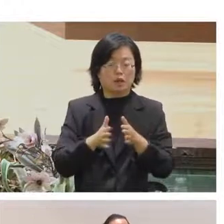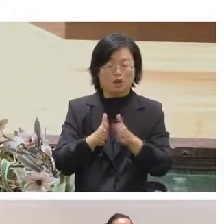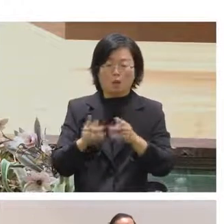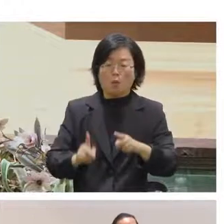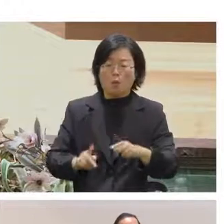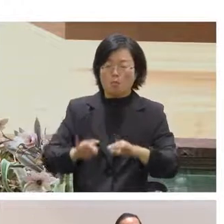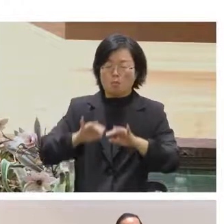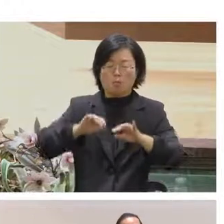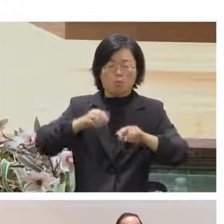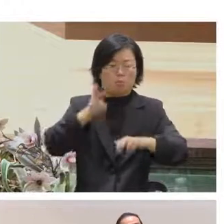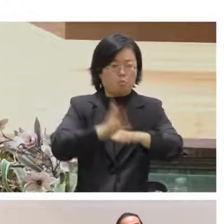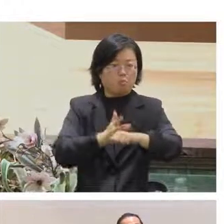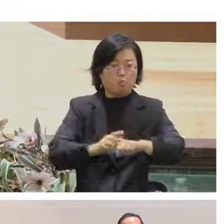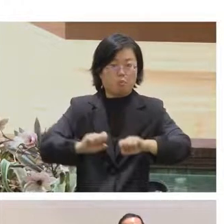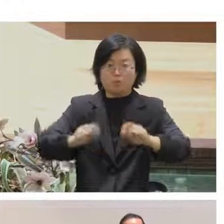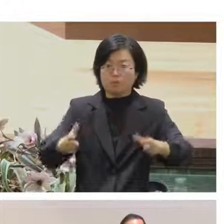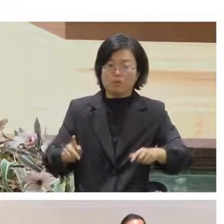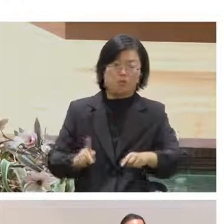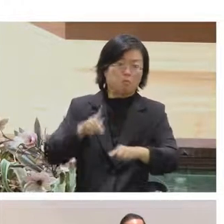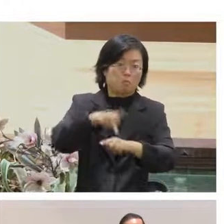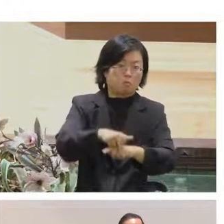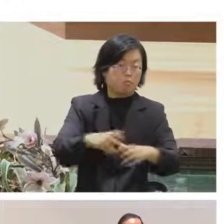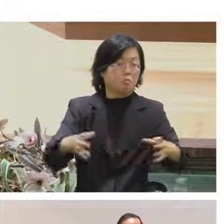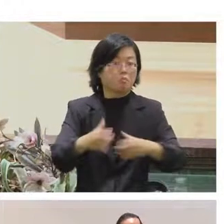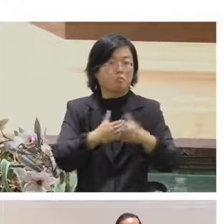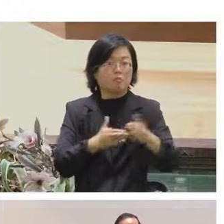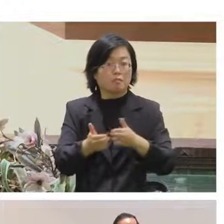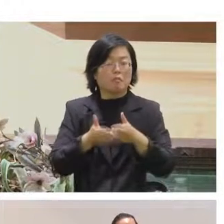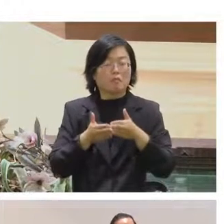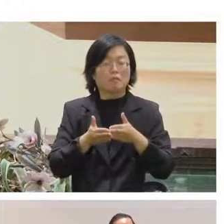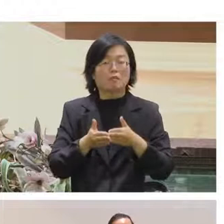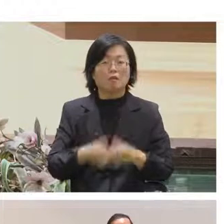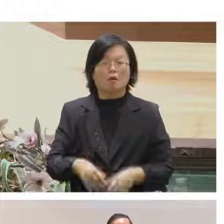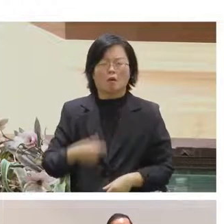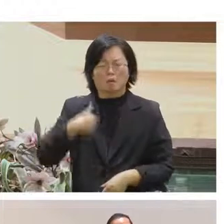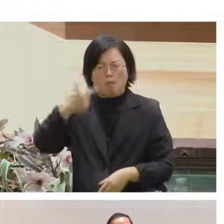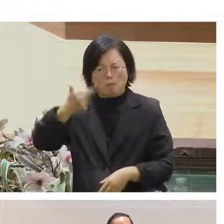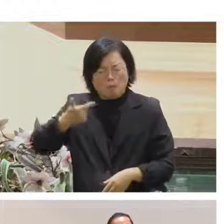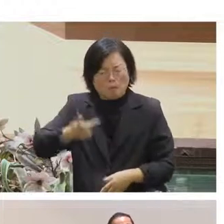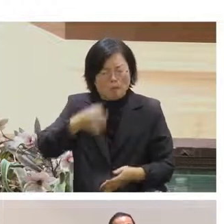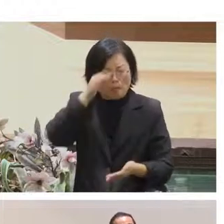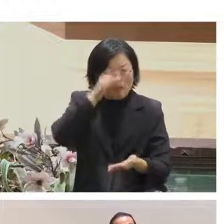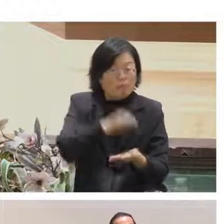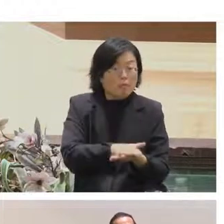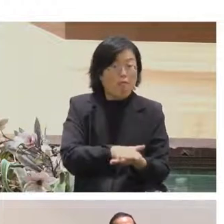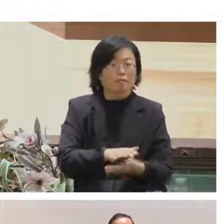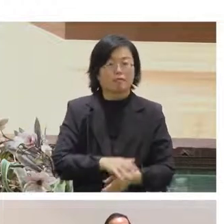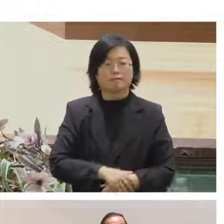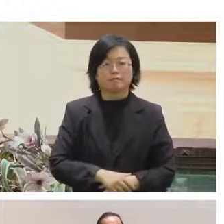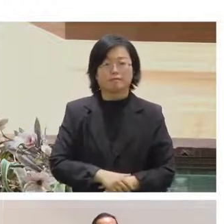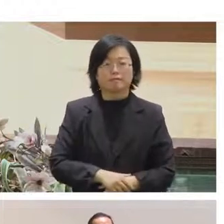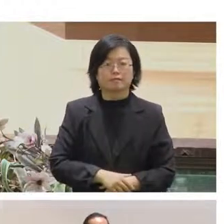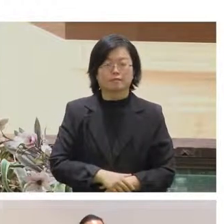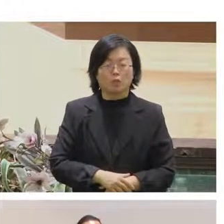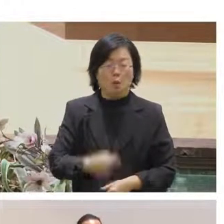領域這條路這樣子因為其實我們開始漸漸發覺以前我們所設的那個boundary就是我這個科系做什麼